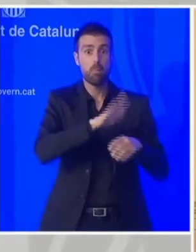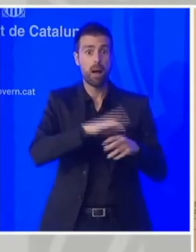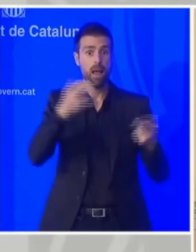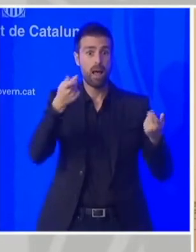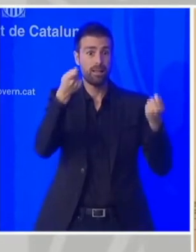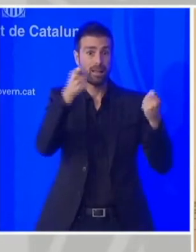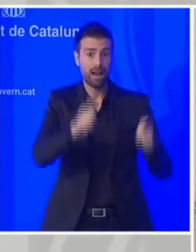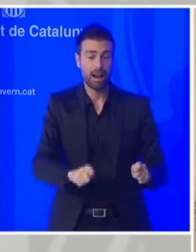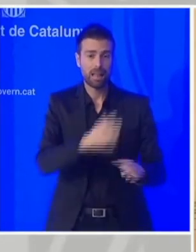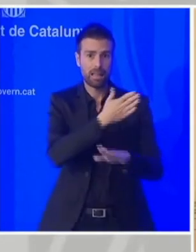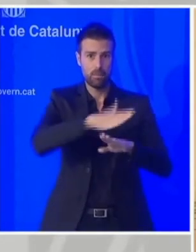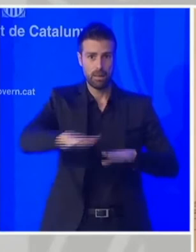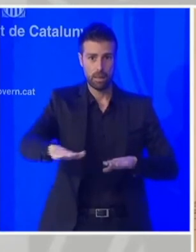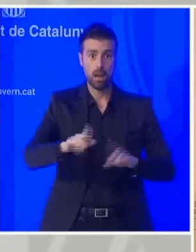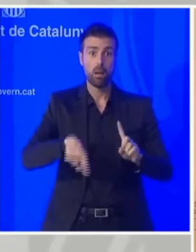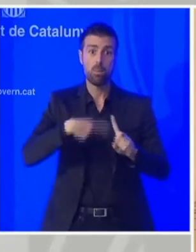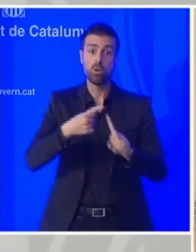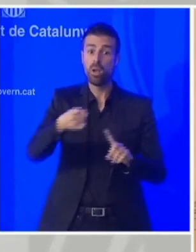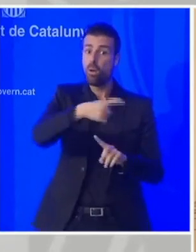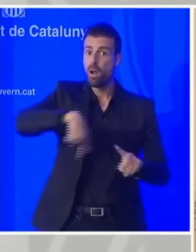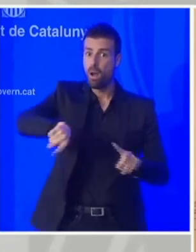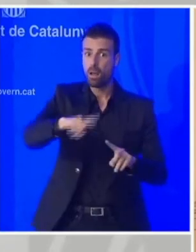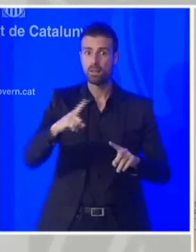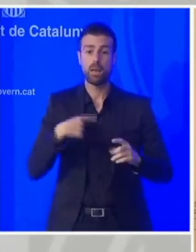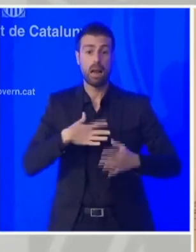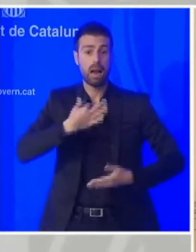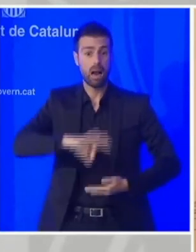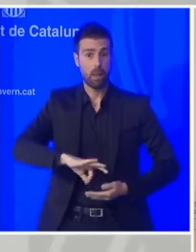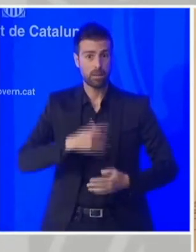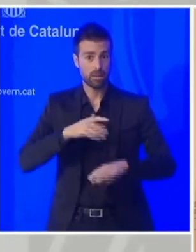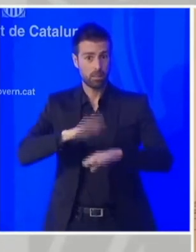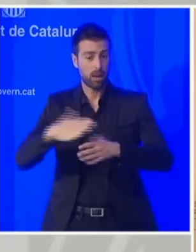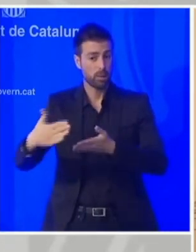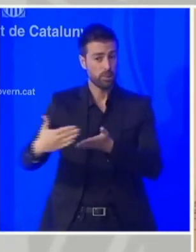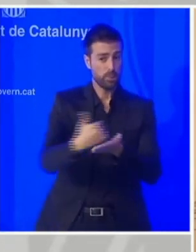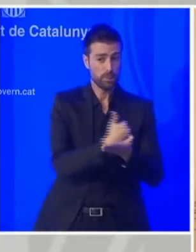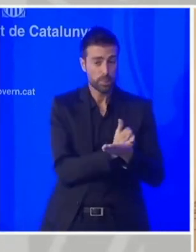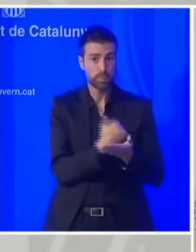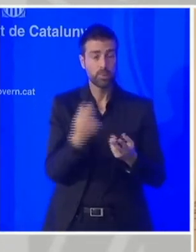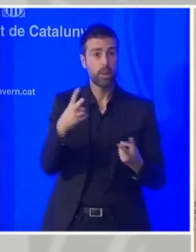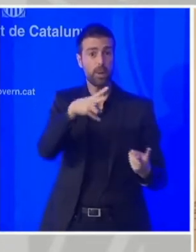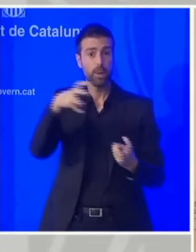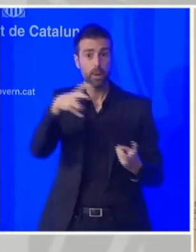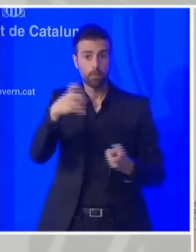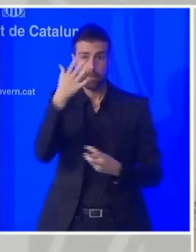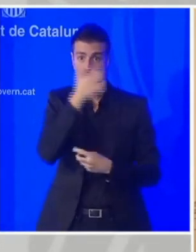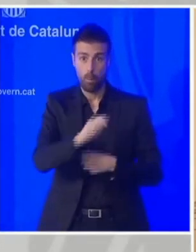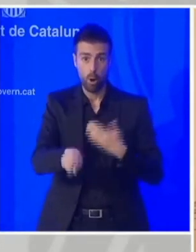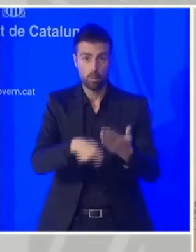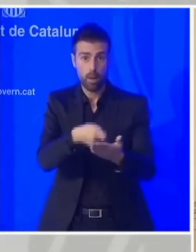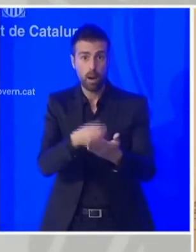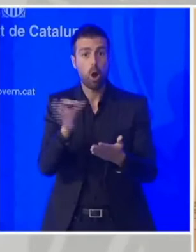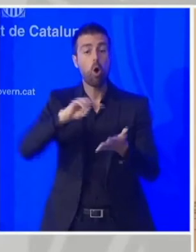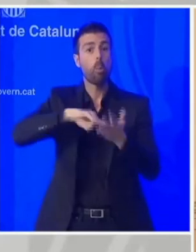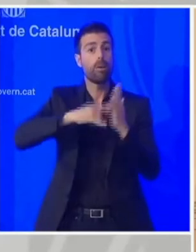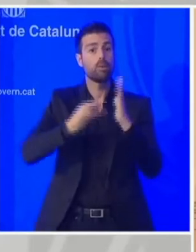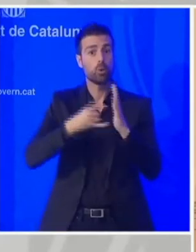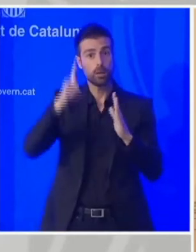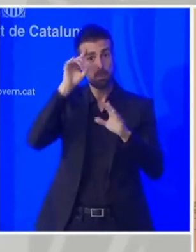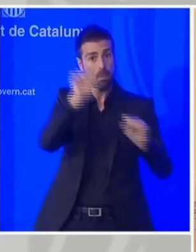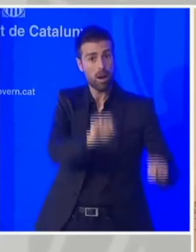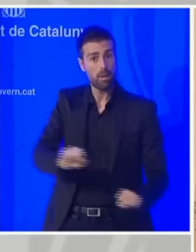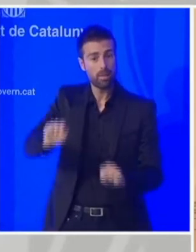tinguin la capacitat tributària per poder ingressar els preus públics corresponents, o ja perquè les mesures preventives del Covid-19